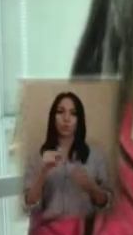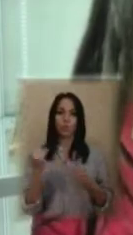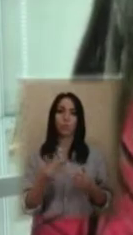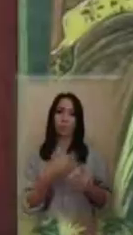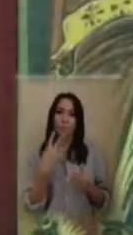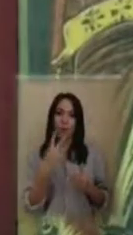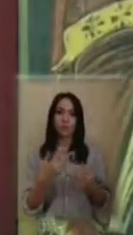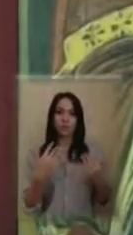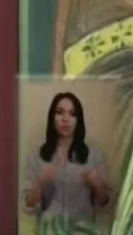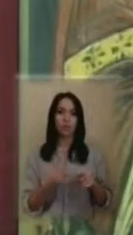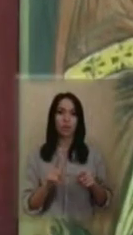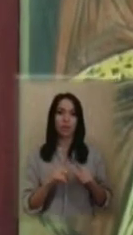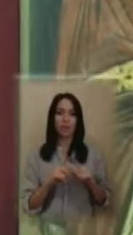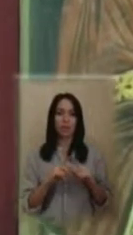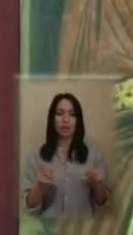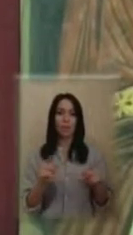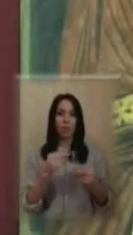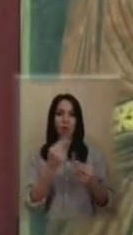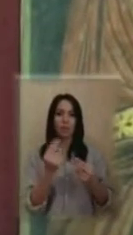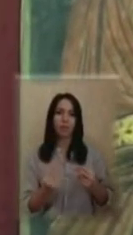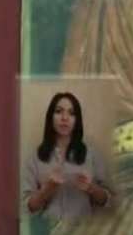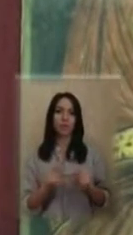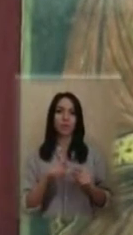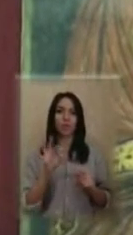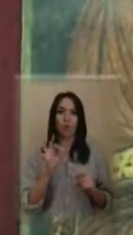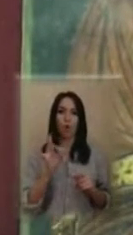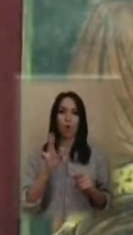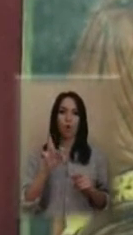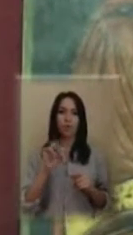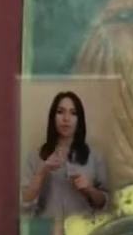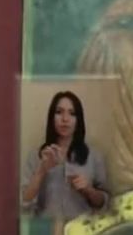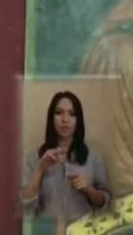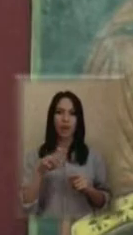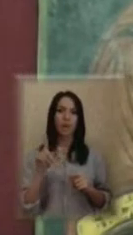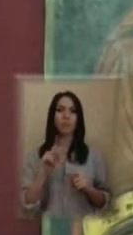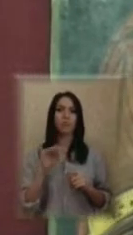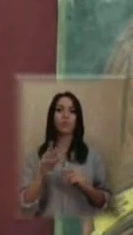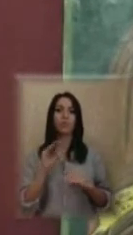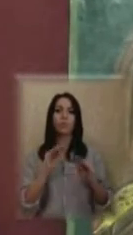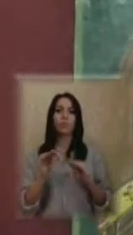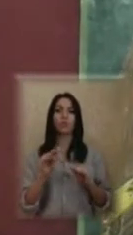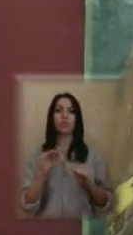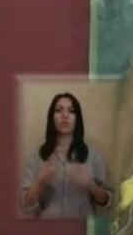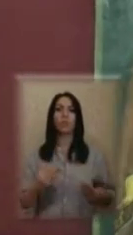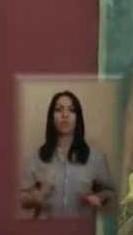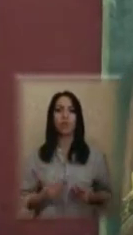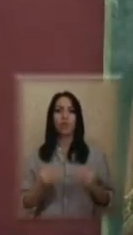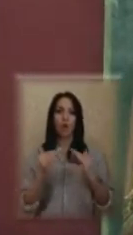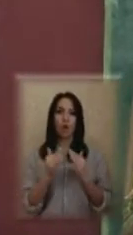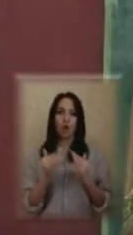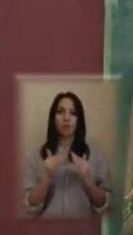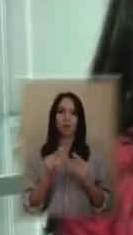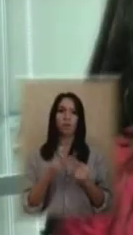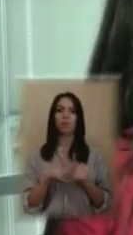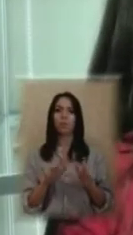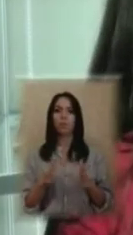певний такий декоративний елемент, декоративний орламент, те саме, чим оздоблювали житло, чим оздоблювали хати, чим оздоблювали якісь такі предмети